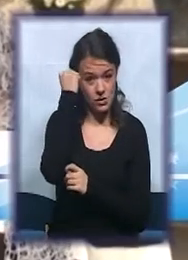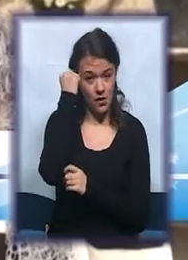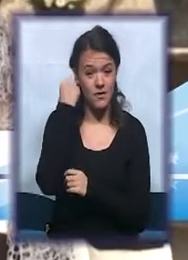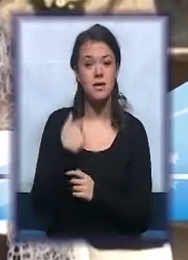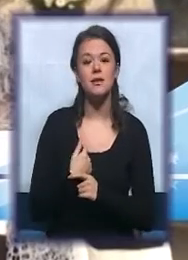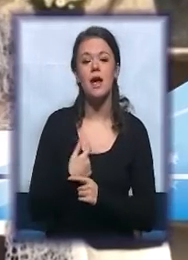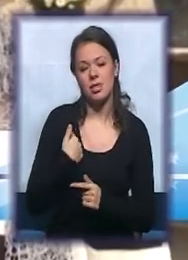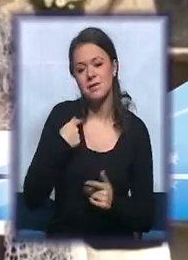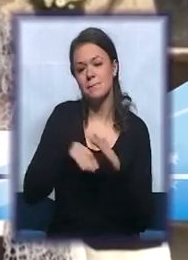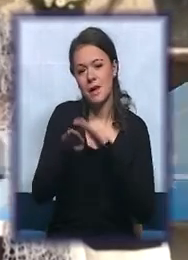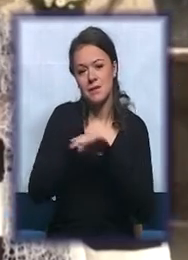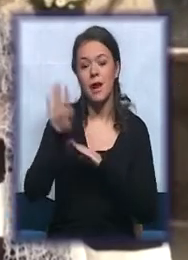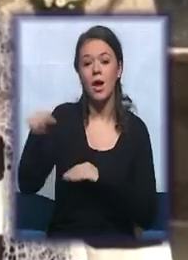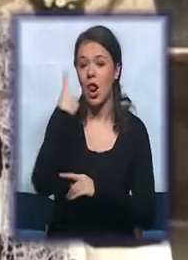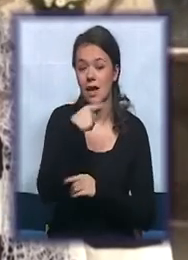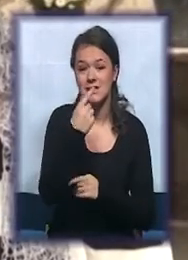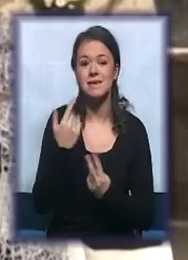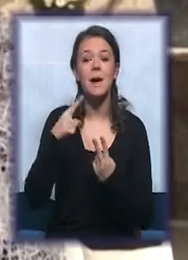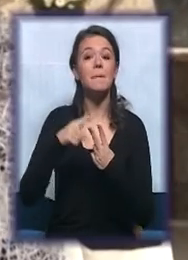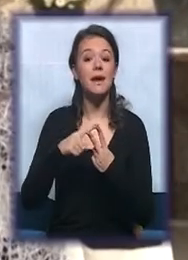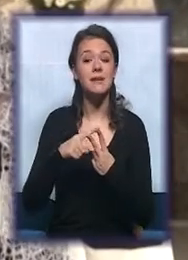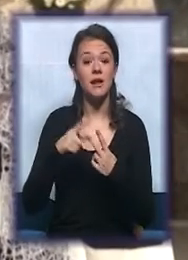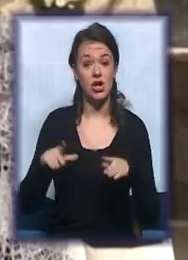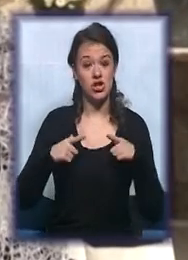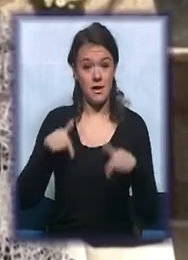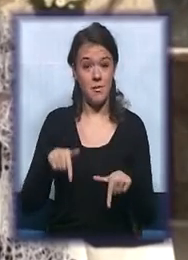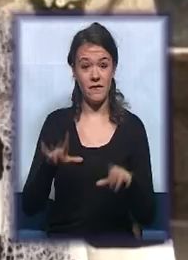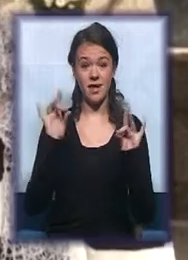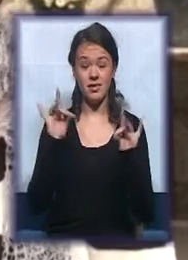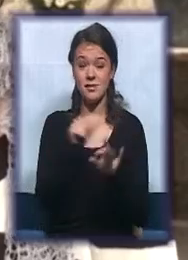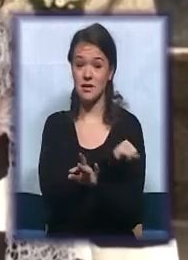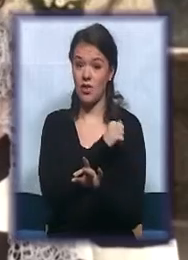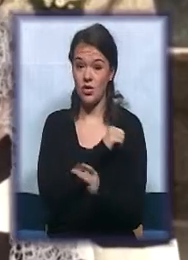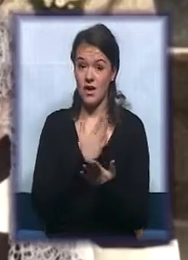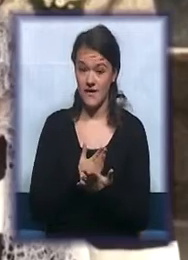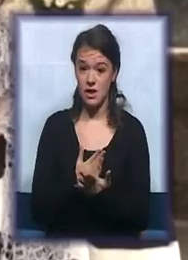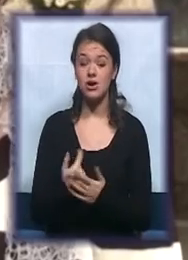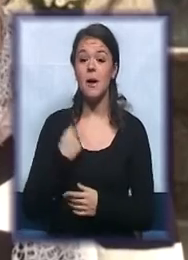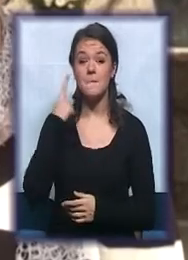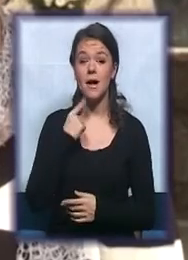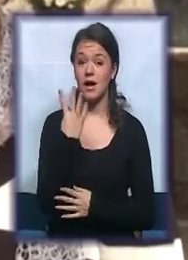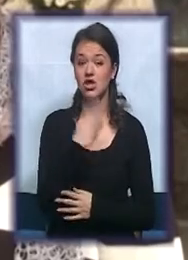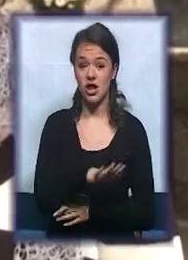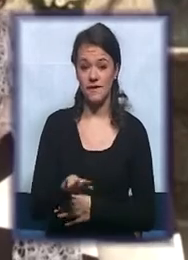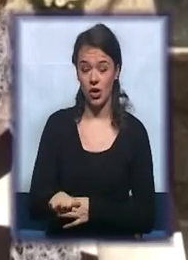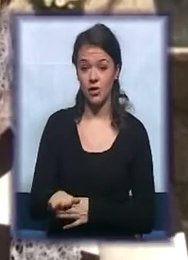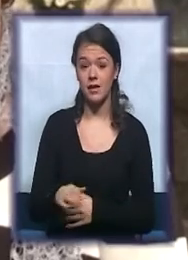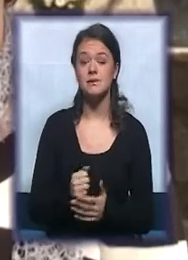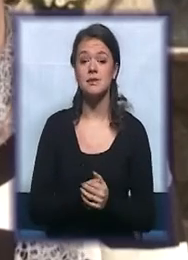krasiljene lice, iz Prizrena, živim ovde deset godine već, majka sam četvoro dece,